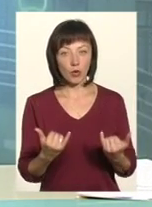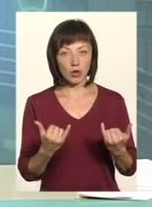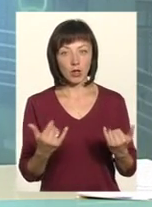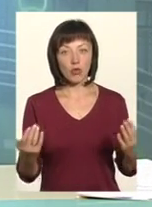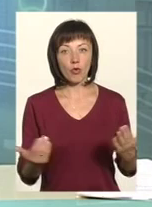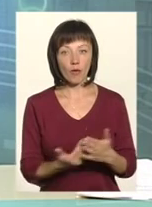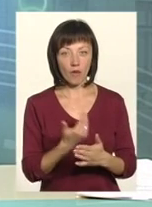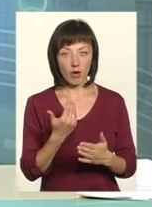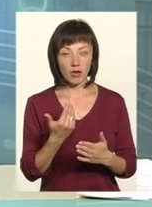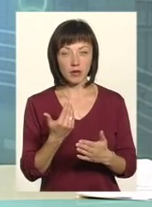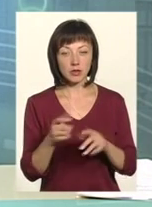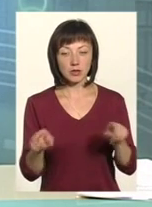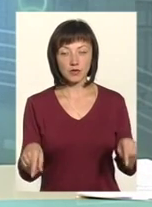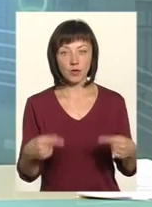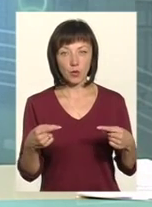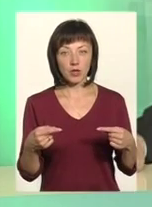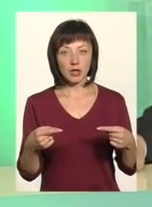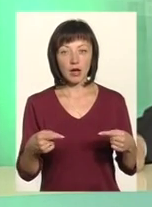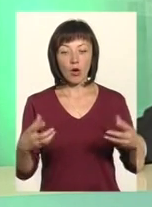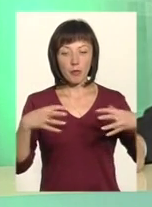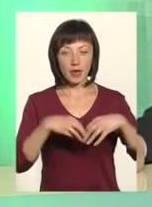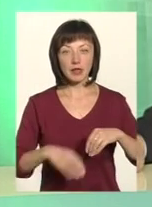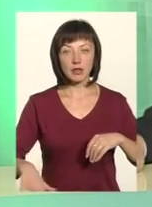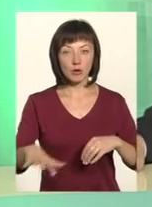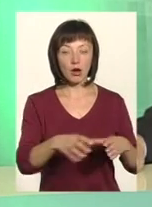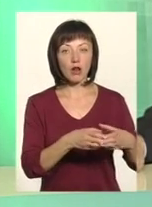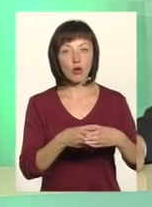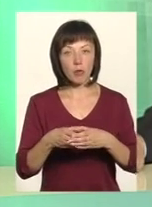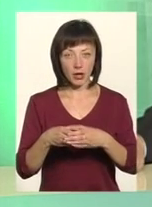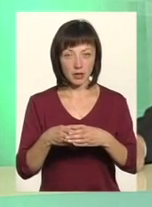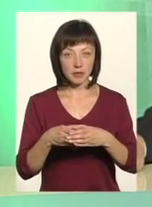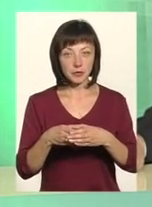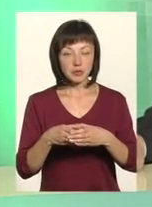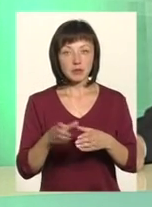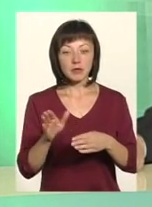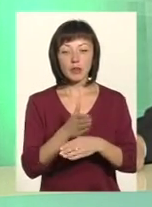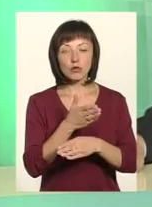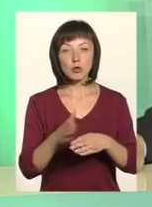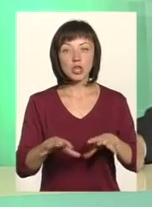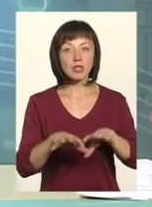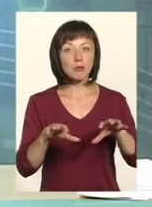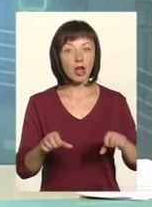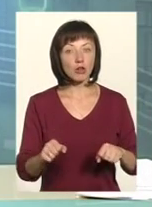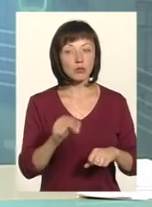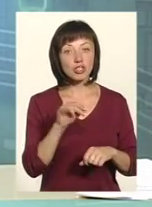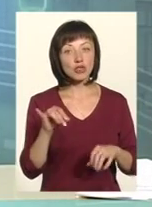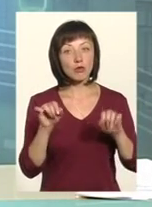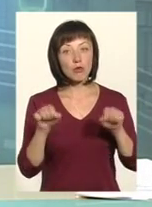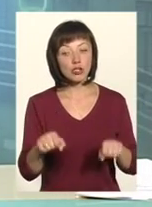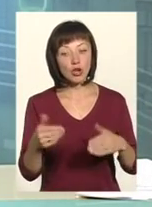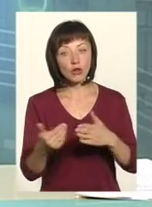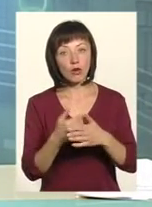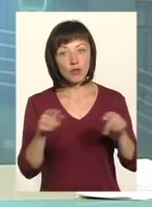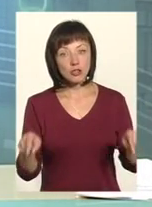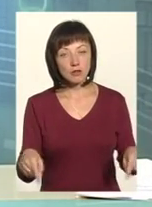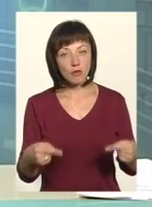новостворена об'єднана територіальна громада розпоряджатися майном? Чи може новостворена